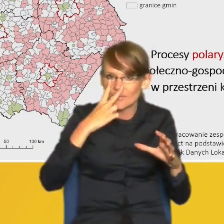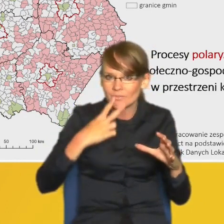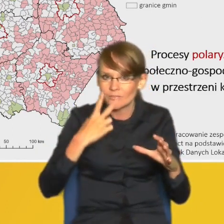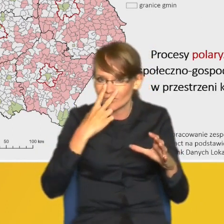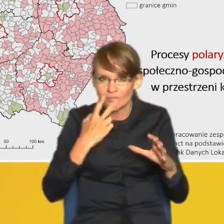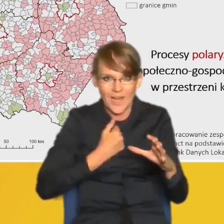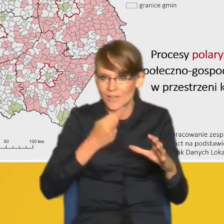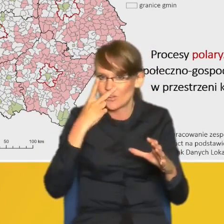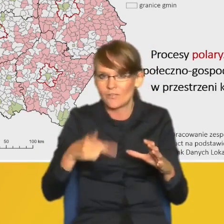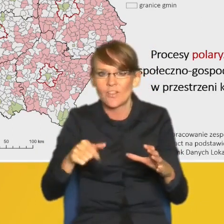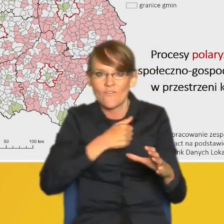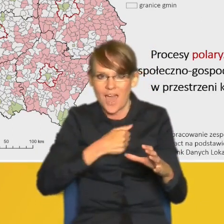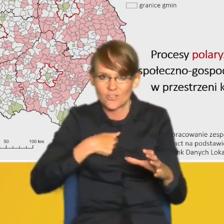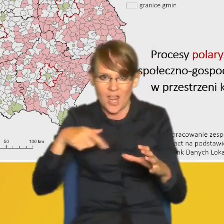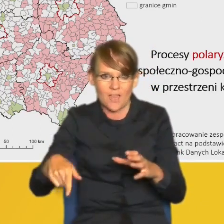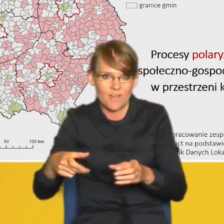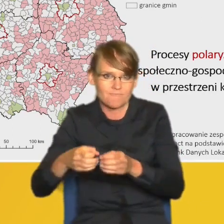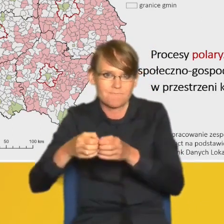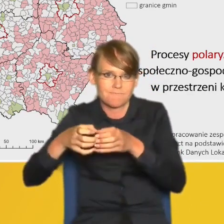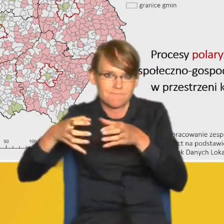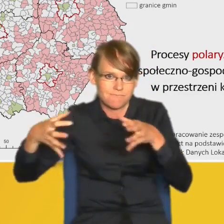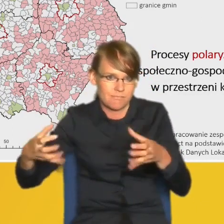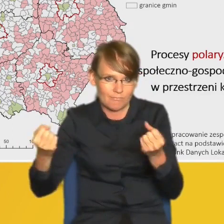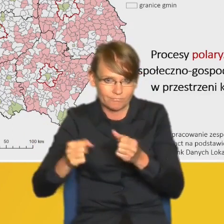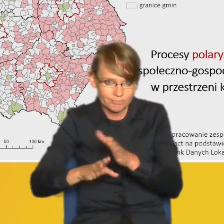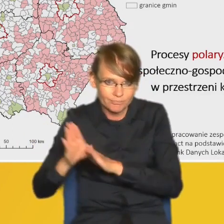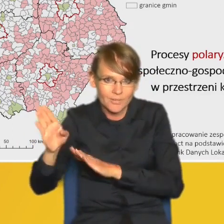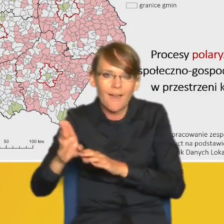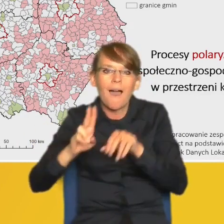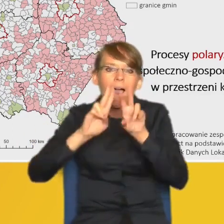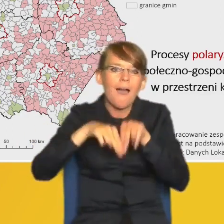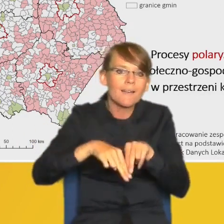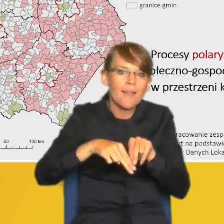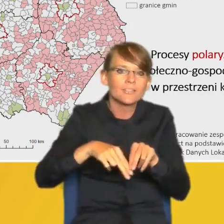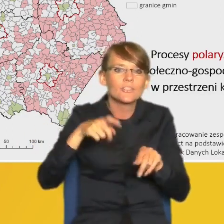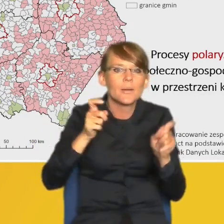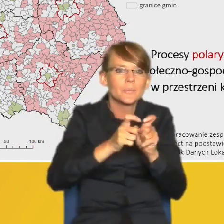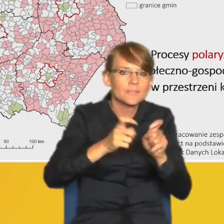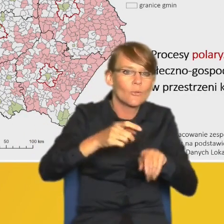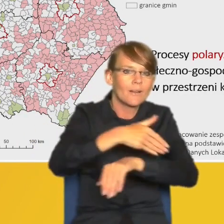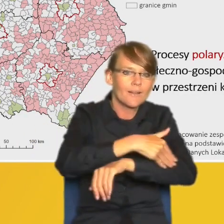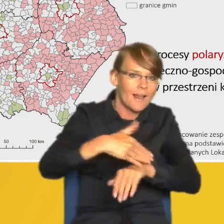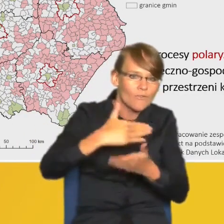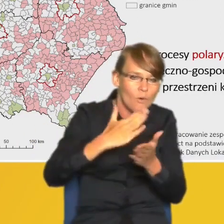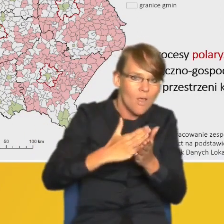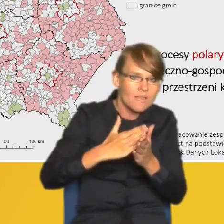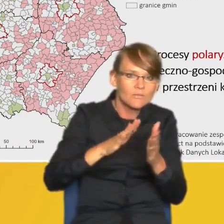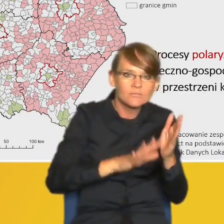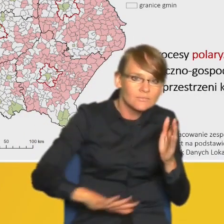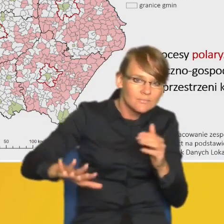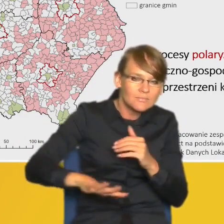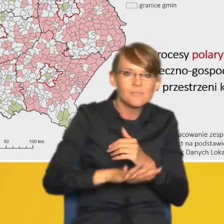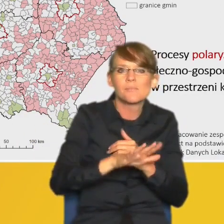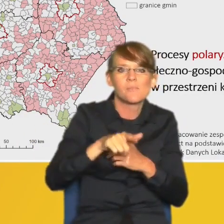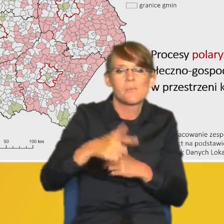metropolię warszawską i pozostałe nadgraniczne obszary, które cechują się niskim